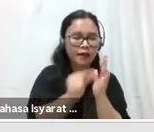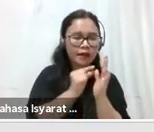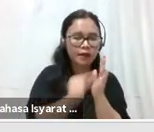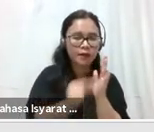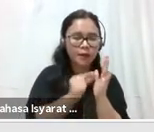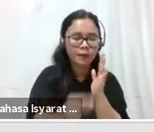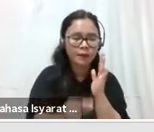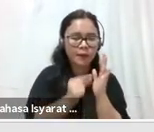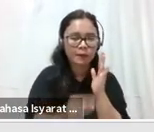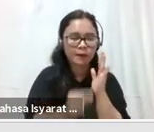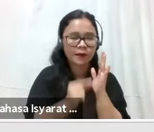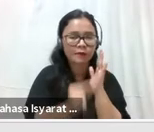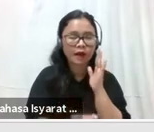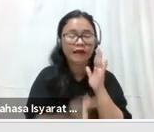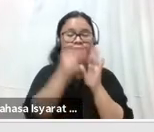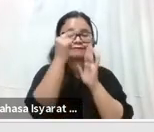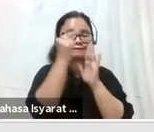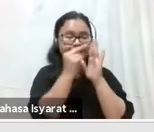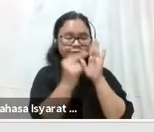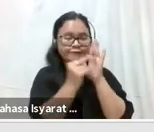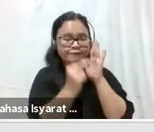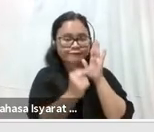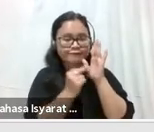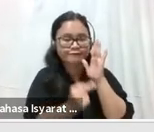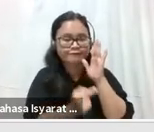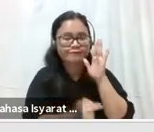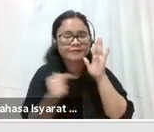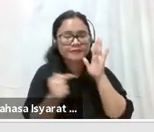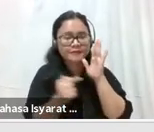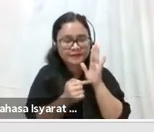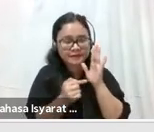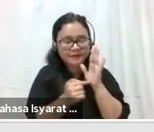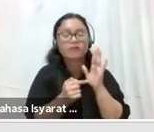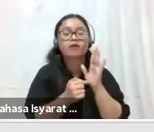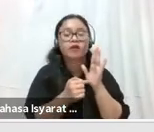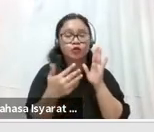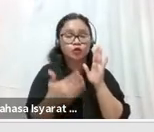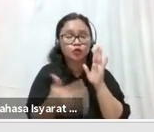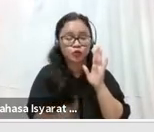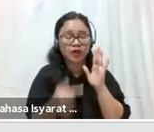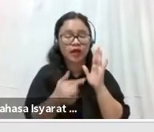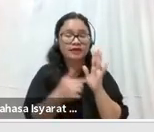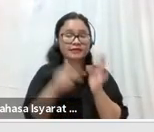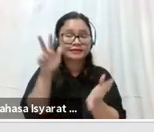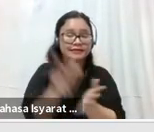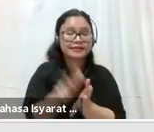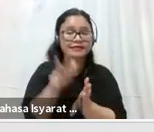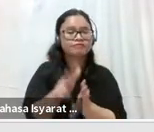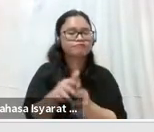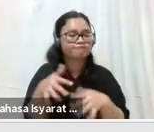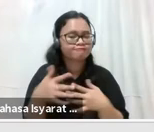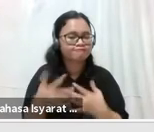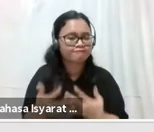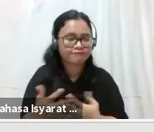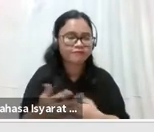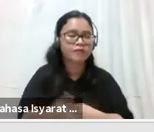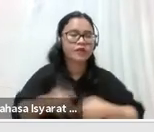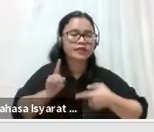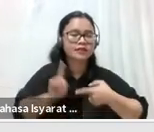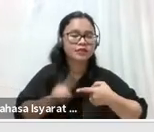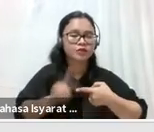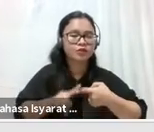daftar nama anggota formasi disabilitas yang telah dikukuhkan sebagai berikut 1.